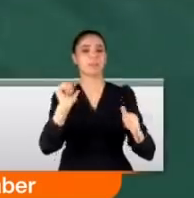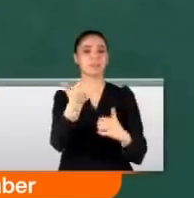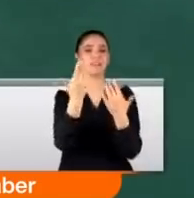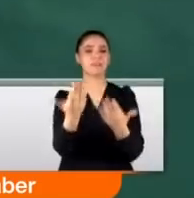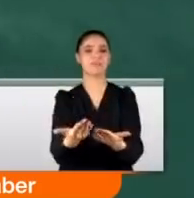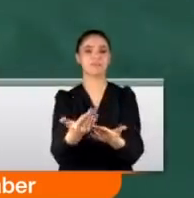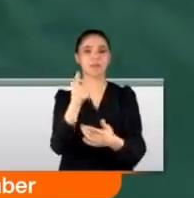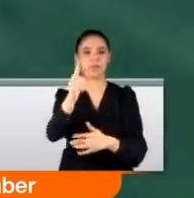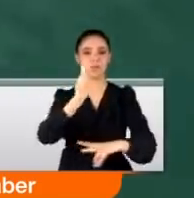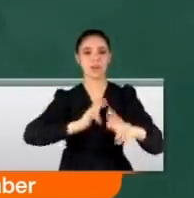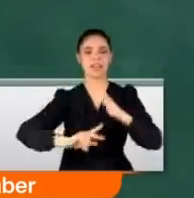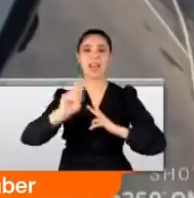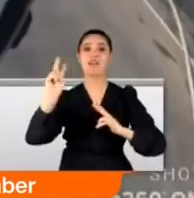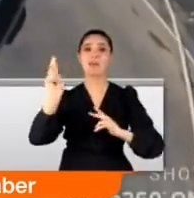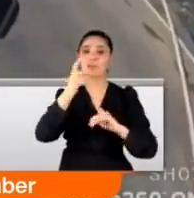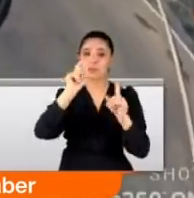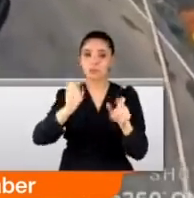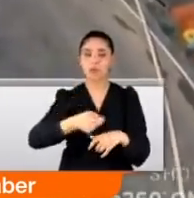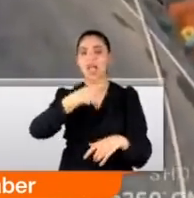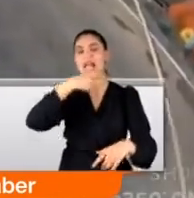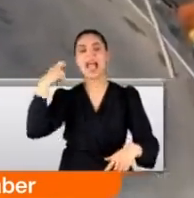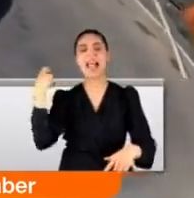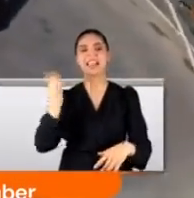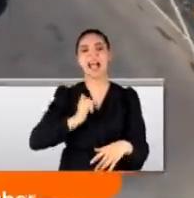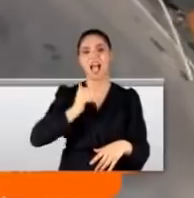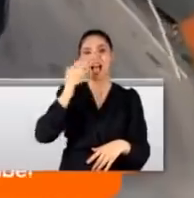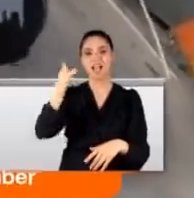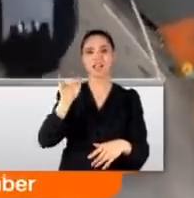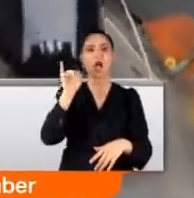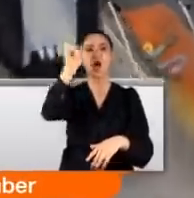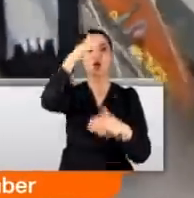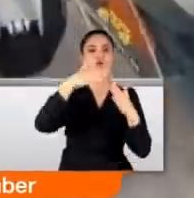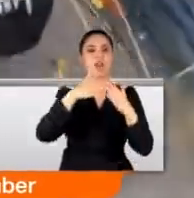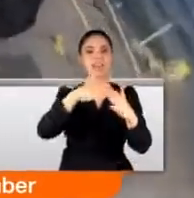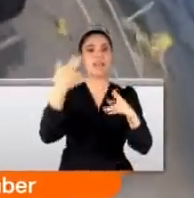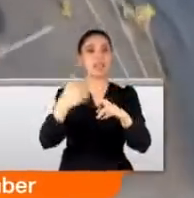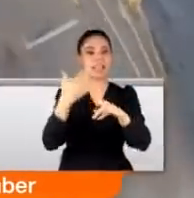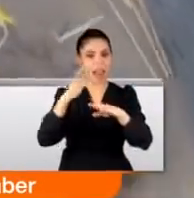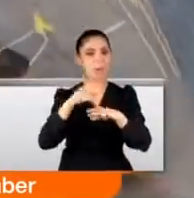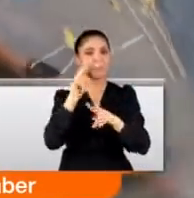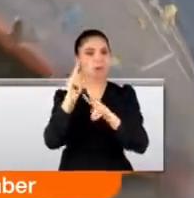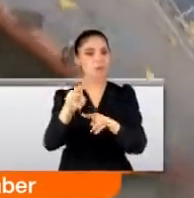Jet suiti, Maldivler mucidi eski asker Richard Browning'i uçak gemisinde tatbikat yaparken.